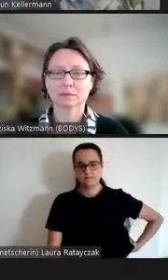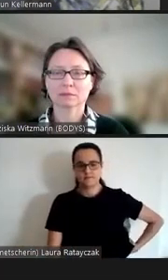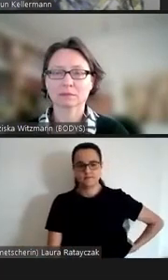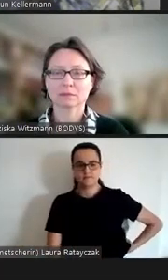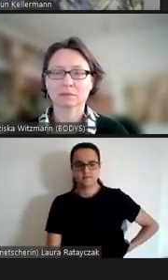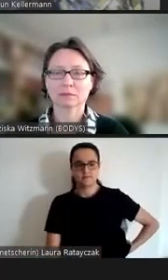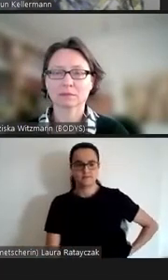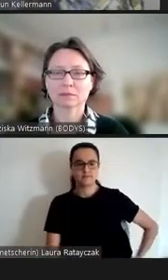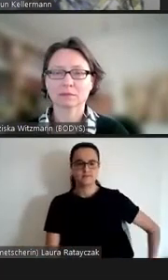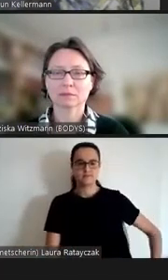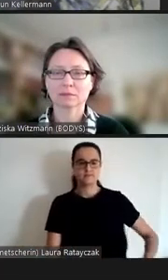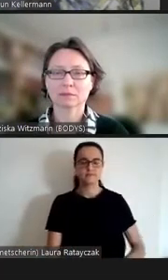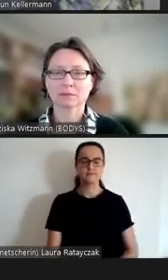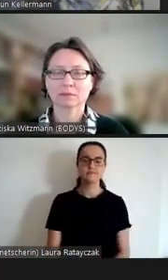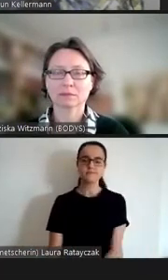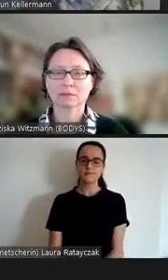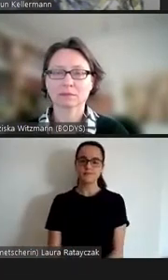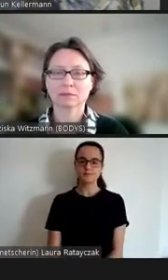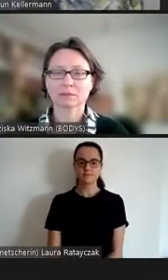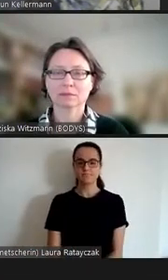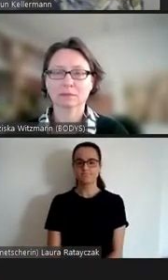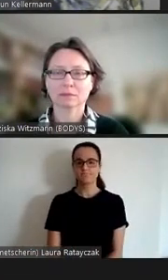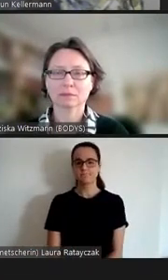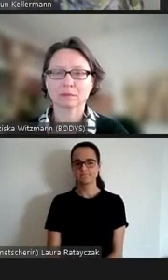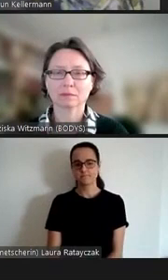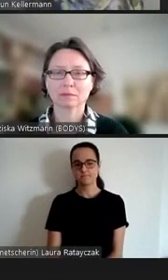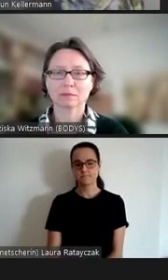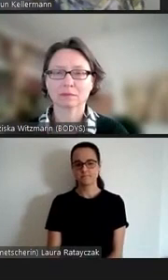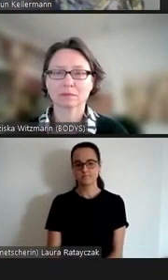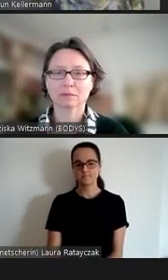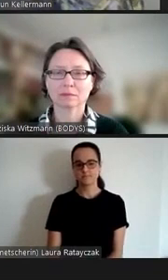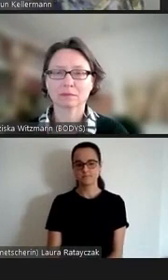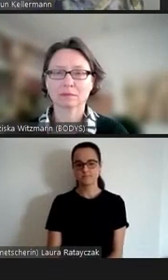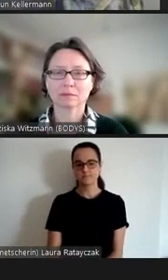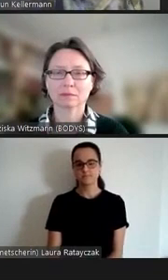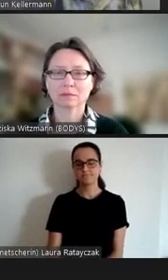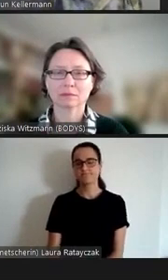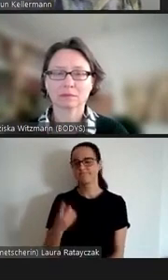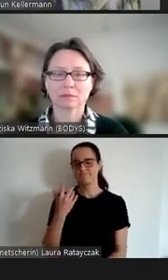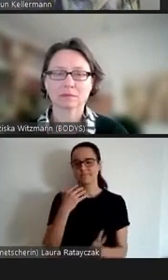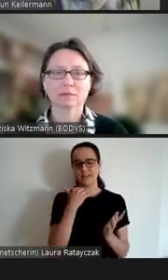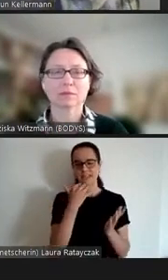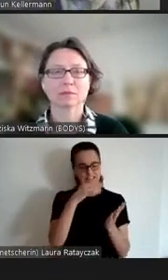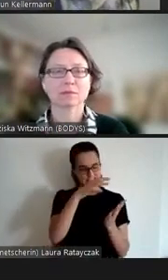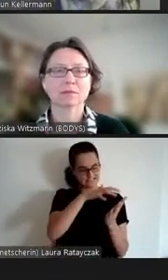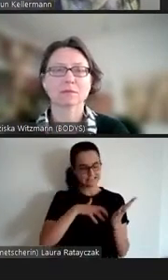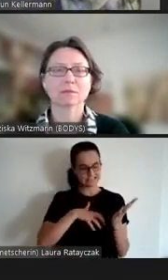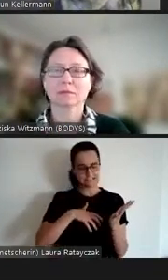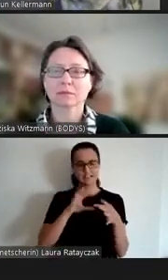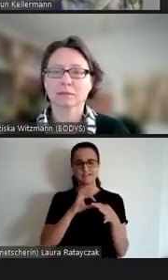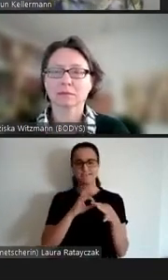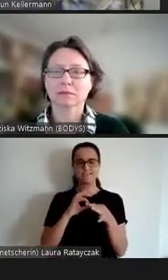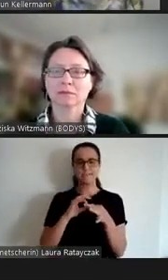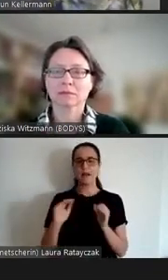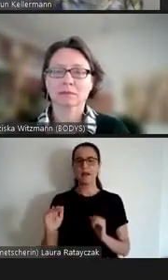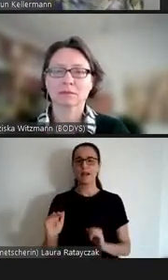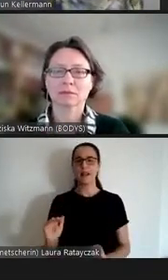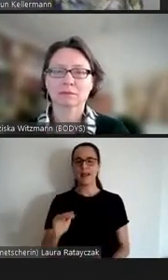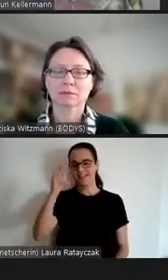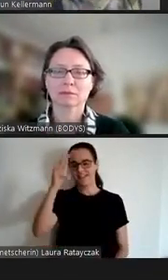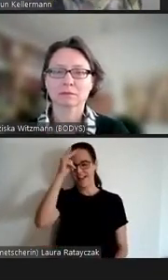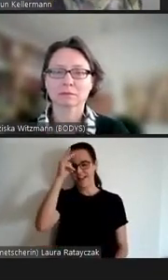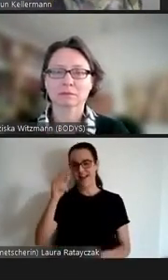diese Erzählung der meine Herr Friedemann ist so komplex angelegt